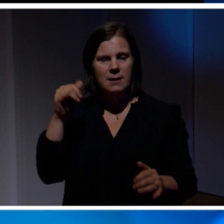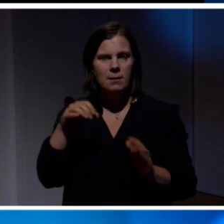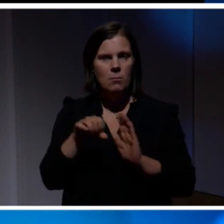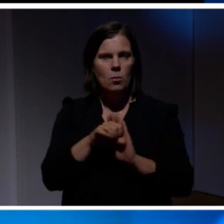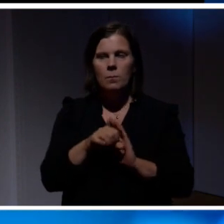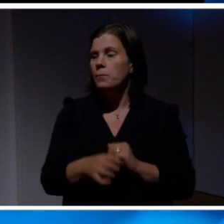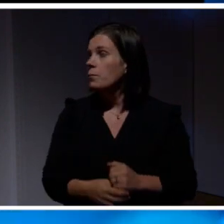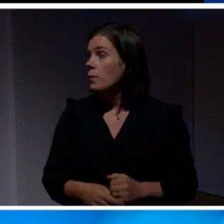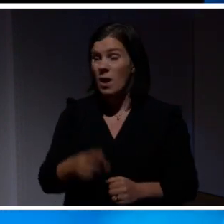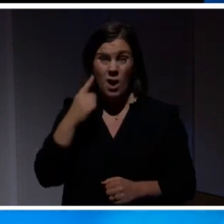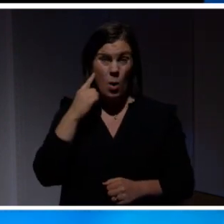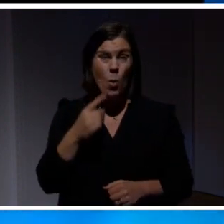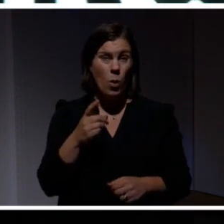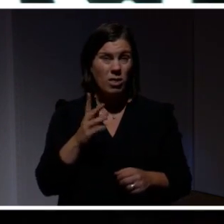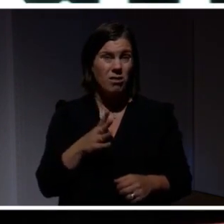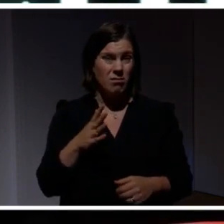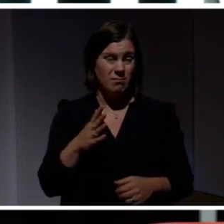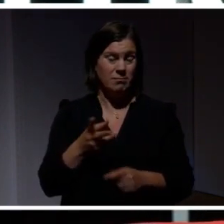Ja, så lät det ju bara värre.